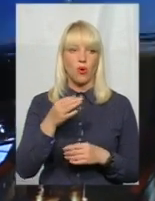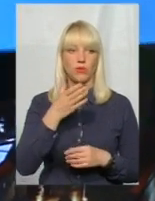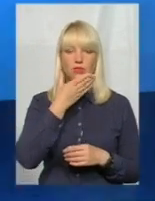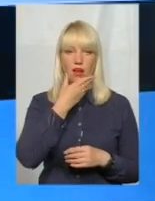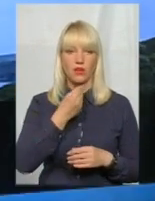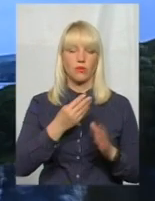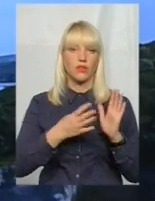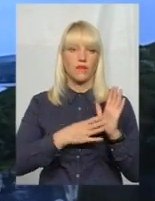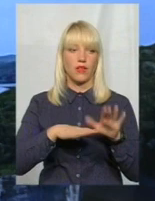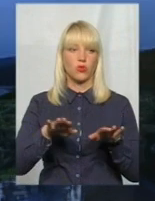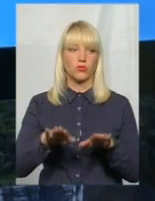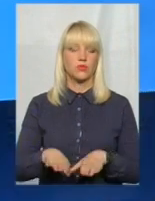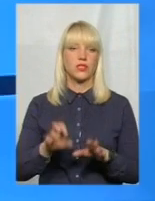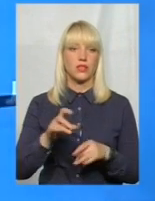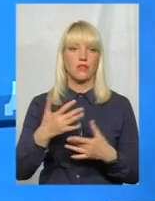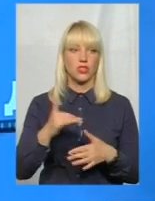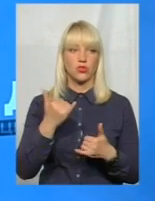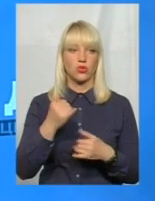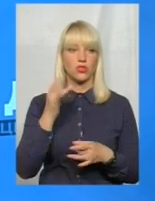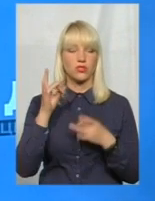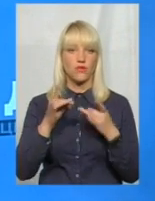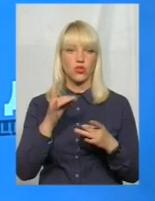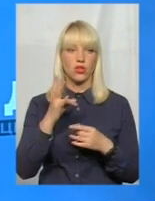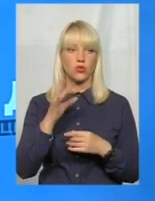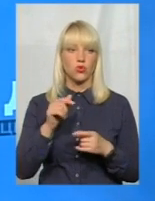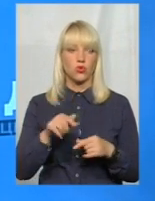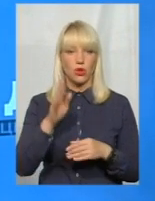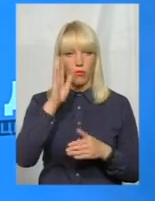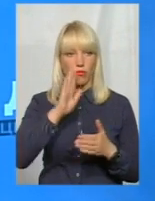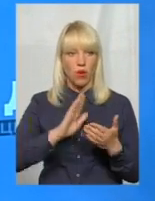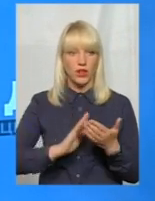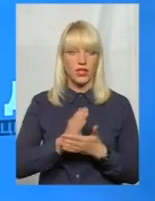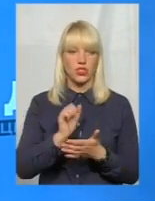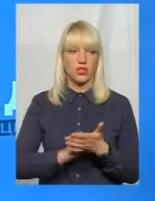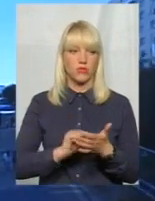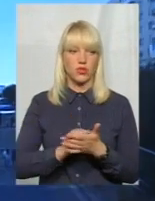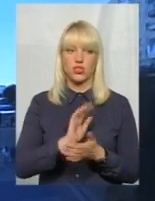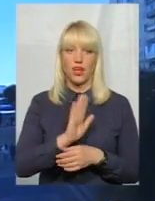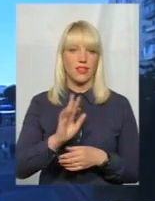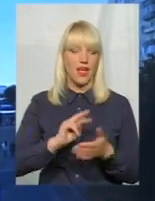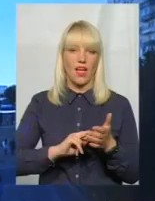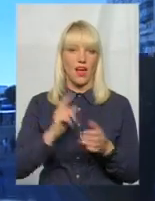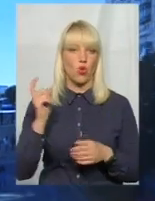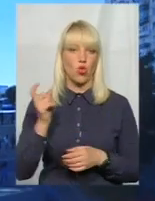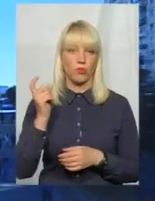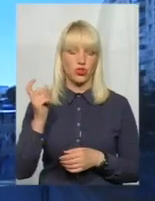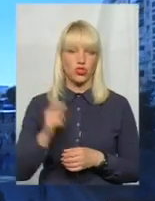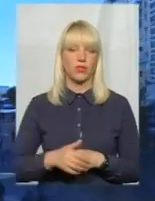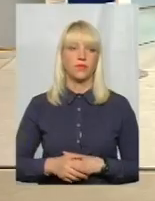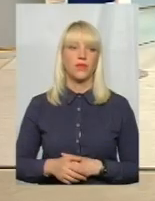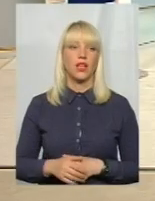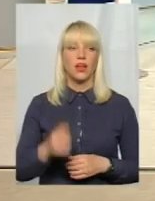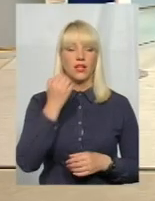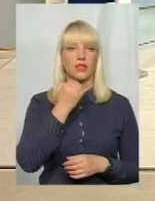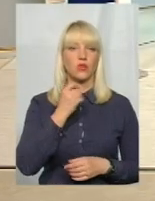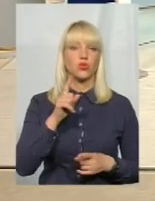'ятому місці, як вже сьогодні звучало. Але тут політичні причини, а не економічні. Дякую за